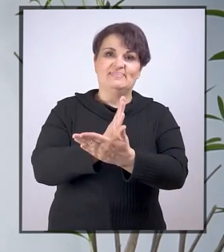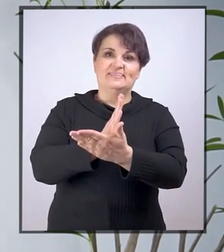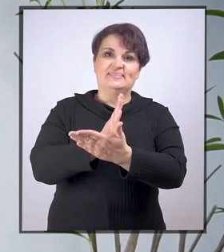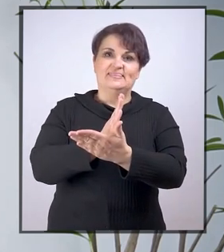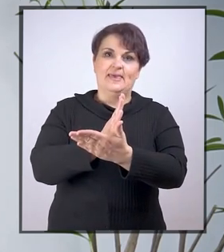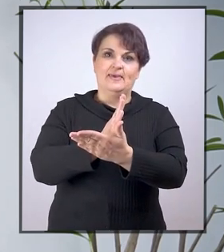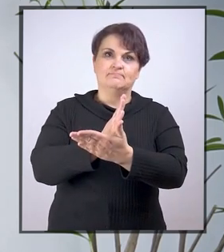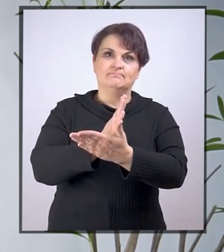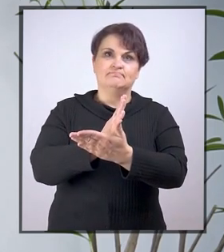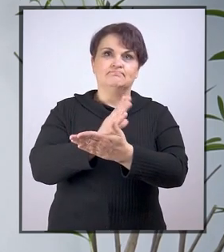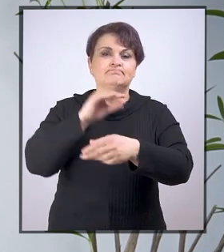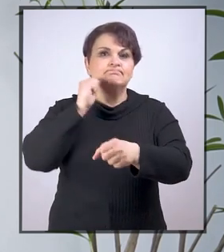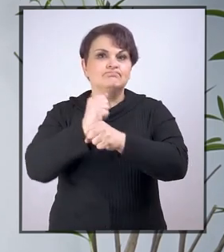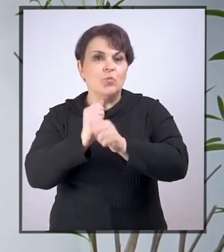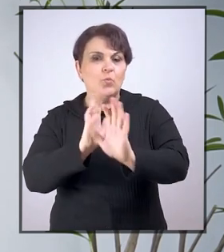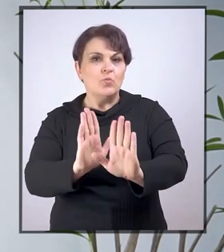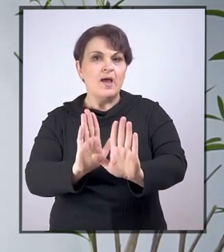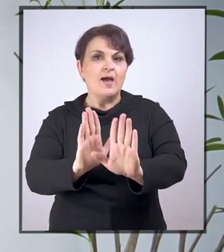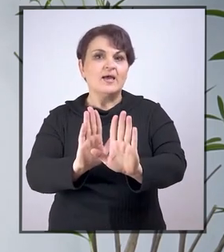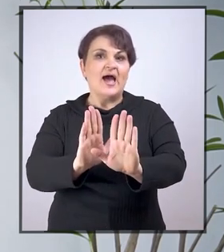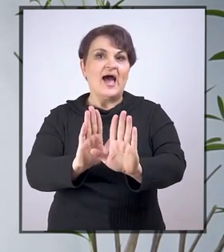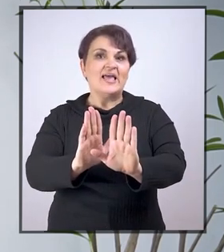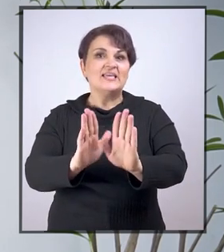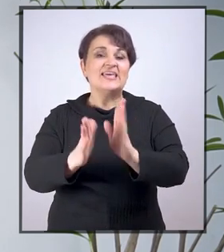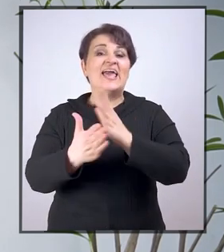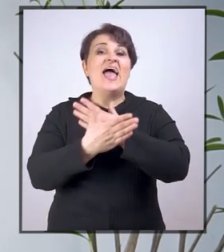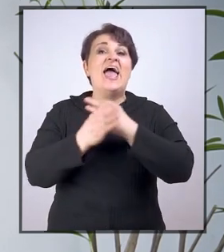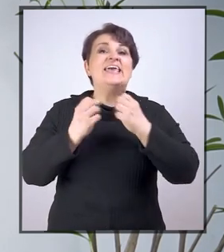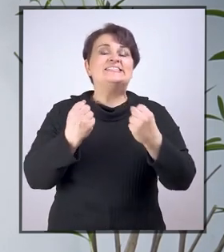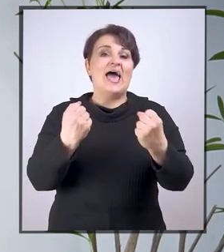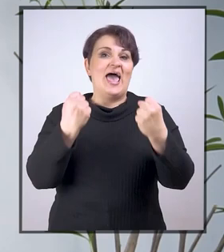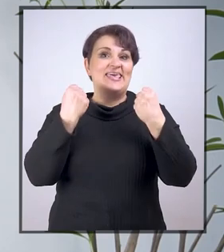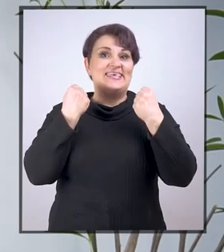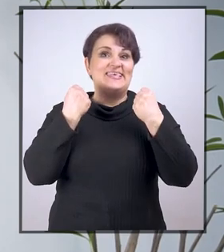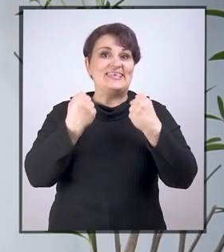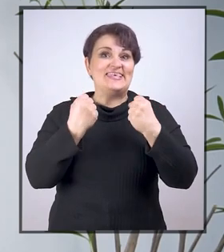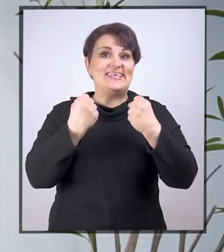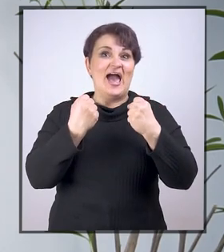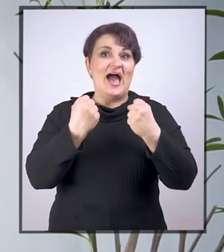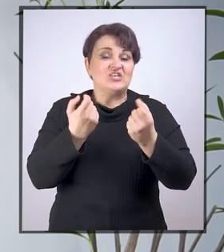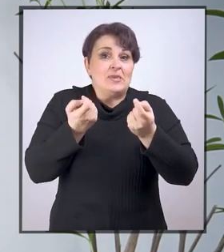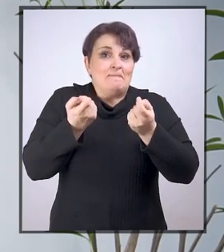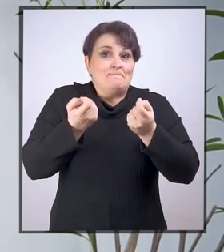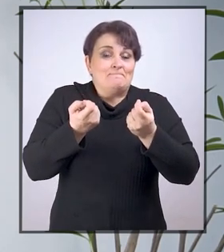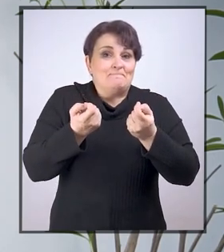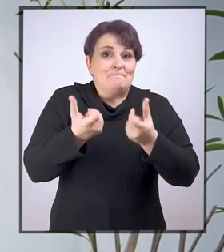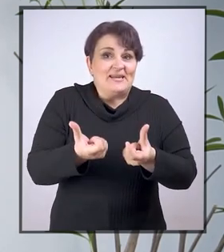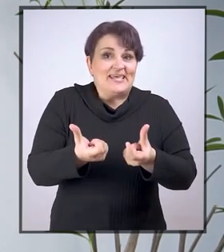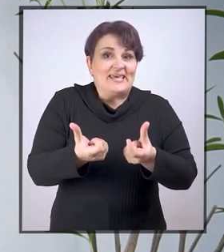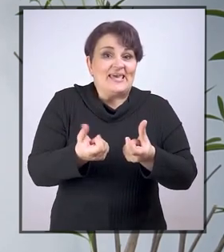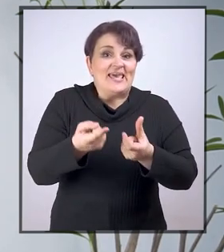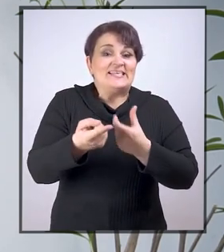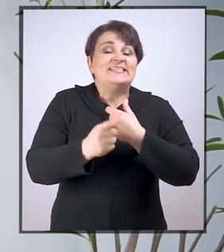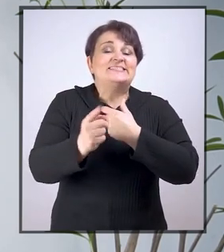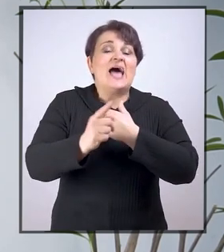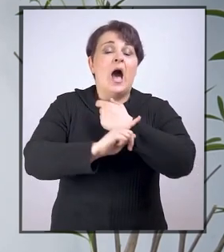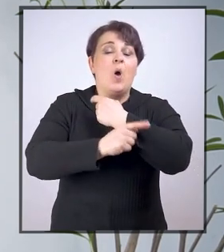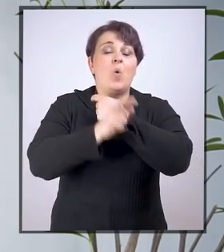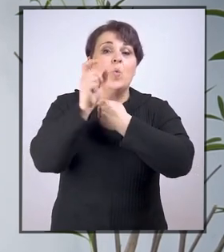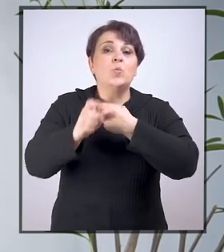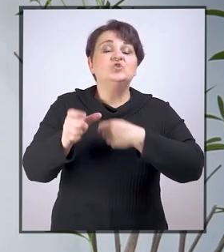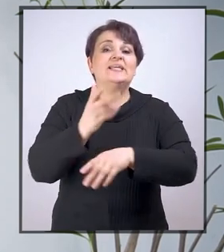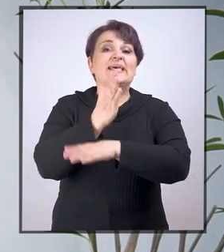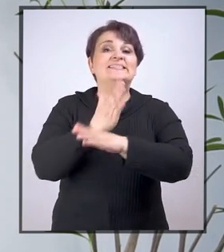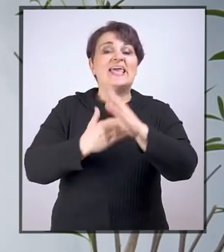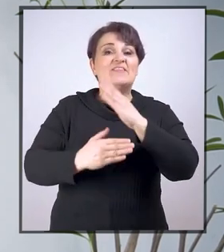osmišljene za jačanje prilika za učenike